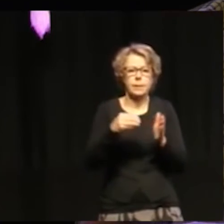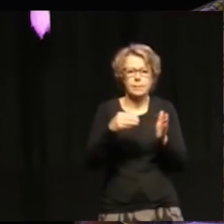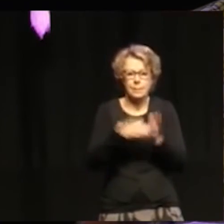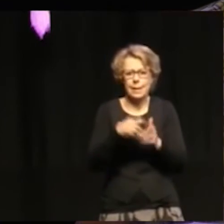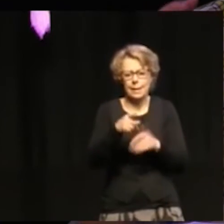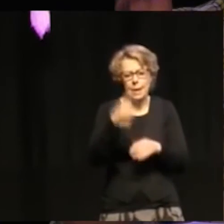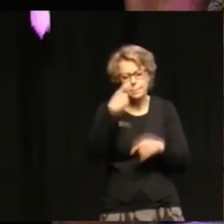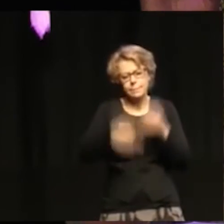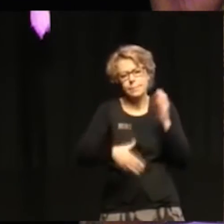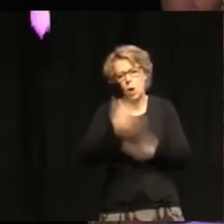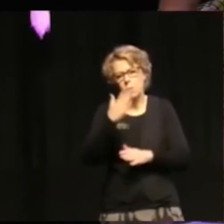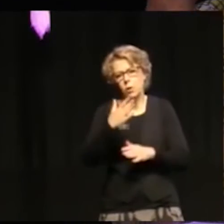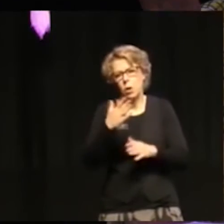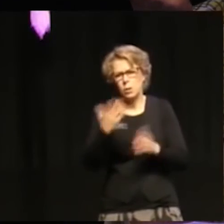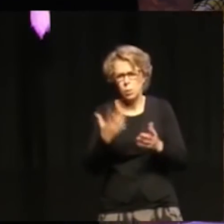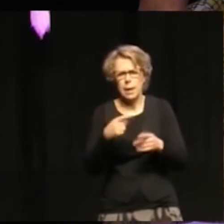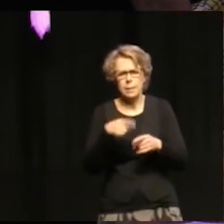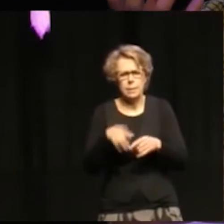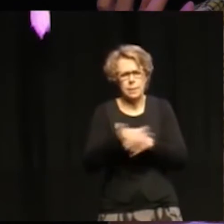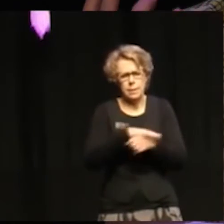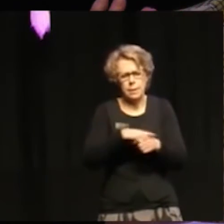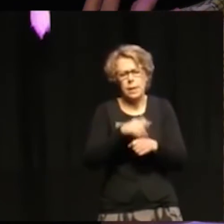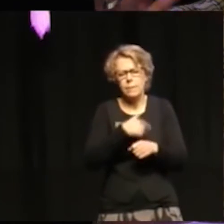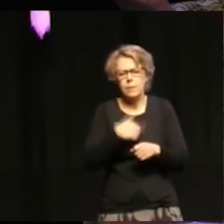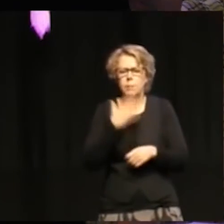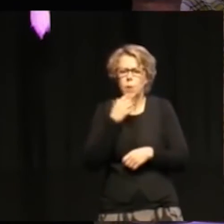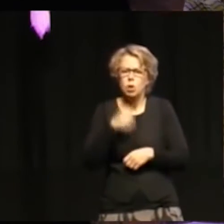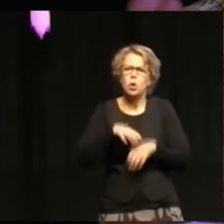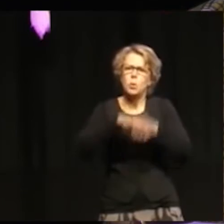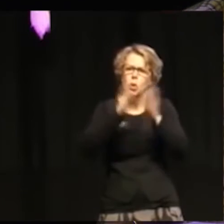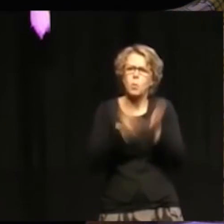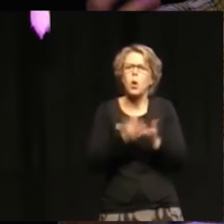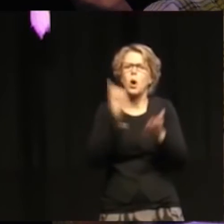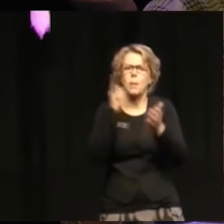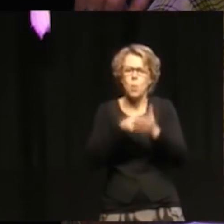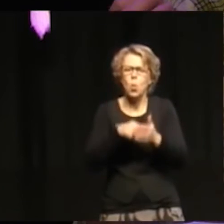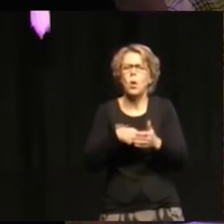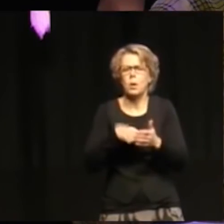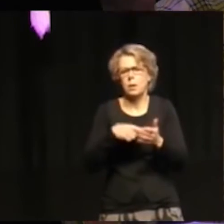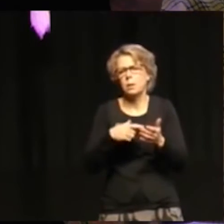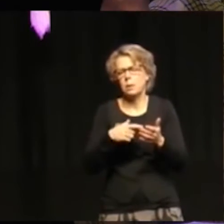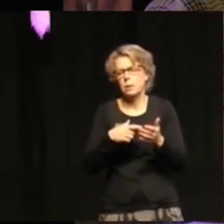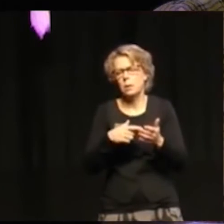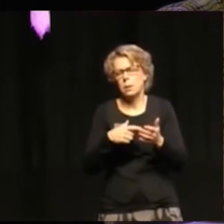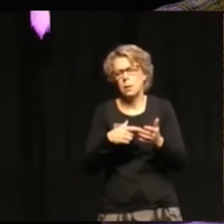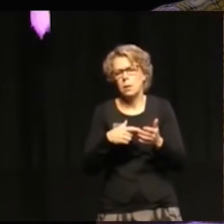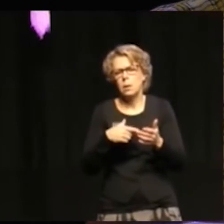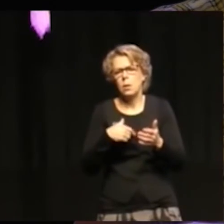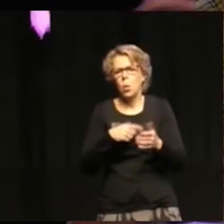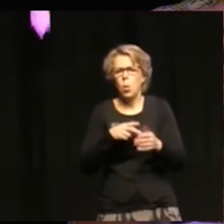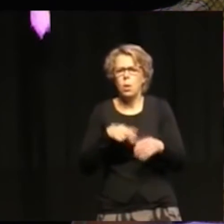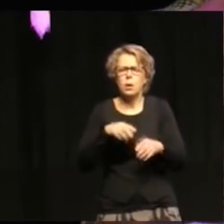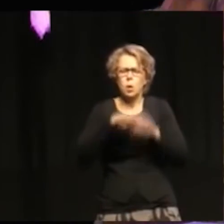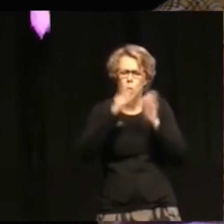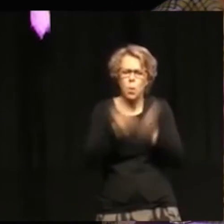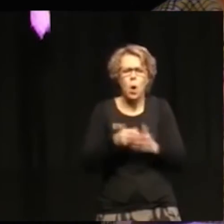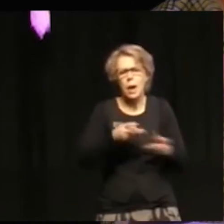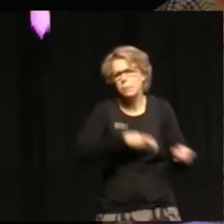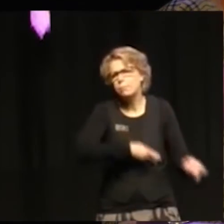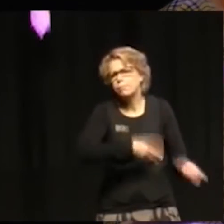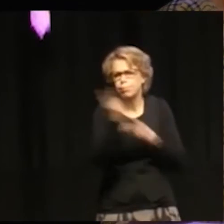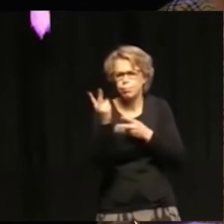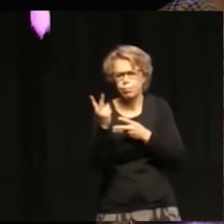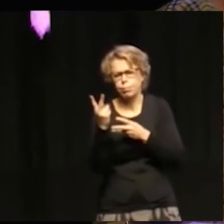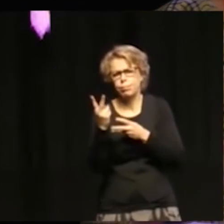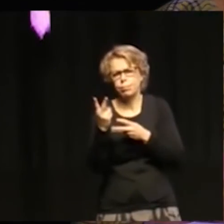är att vi är tala om global goals och global targets och vi är tala om global standards emerging